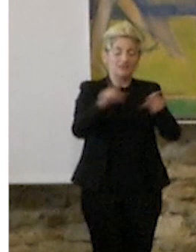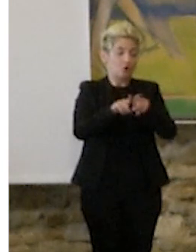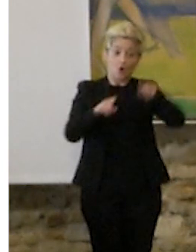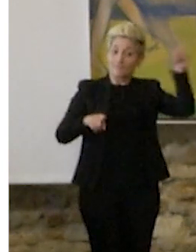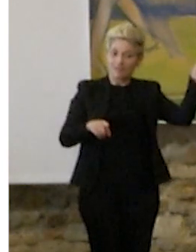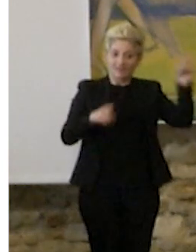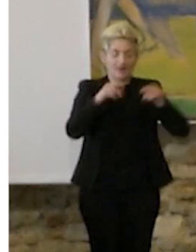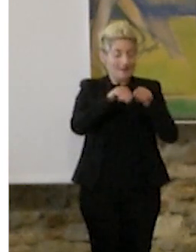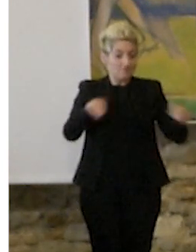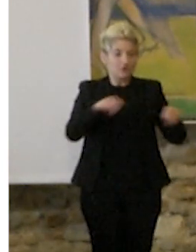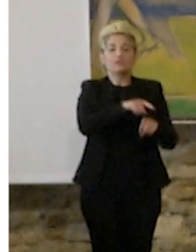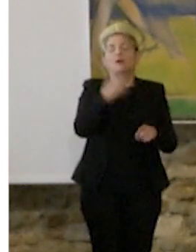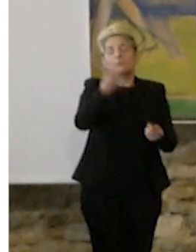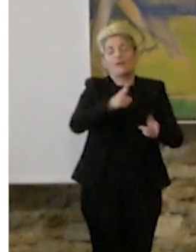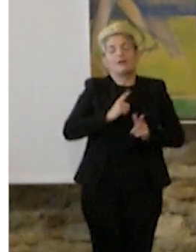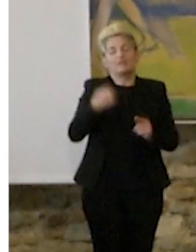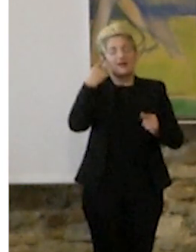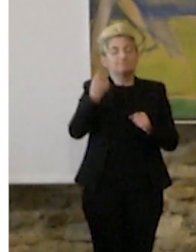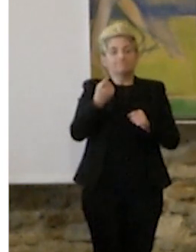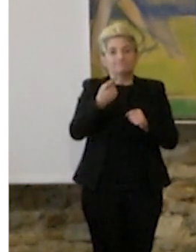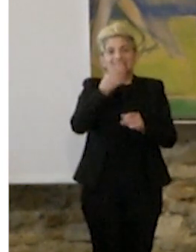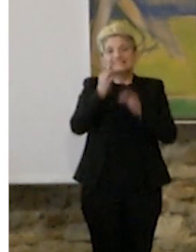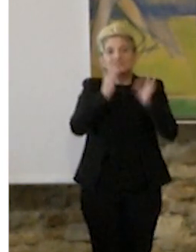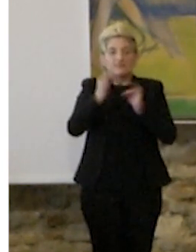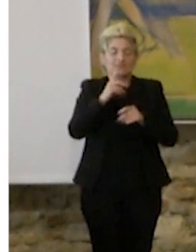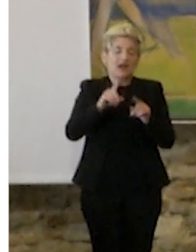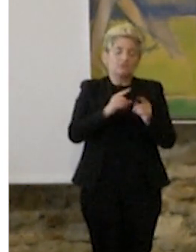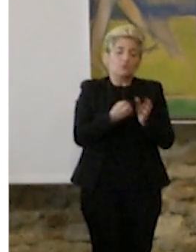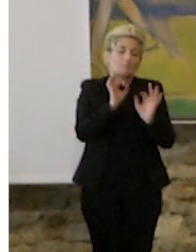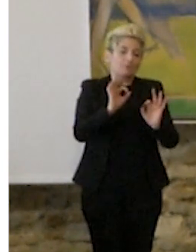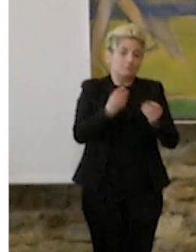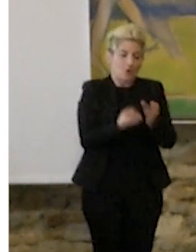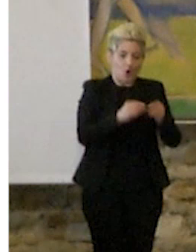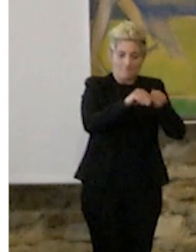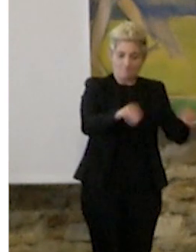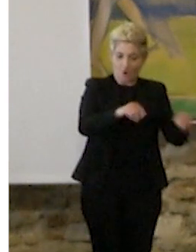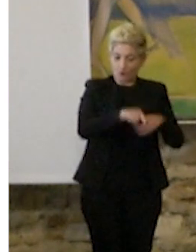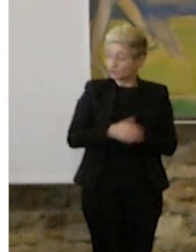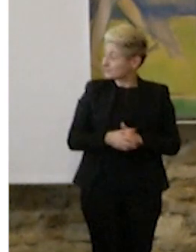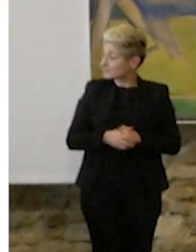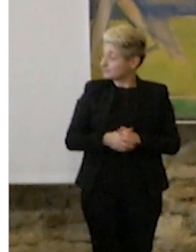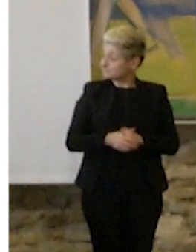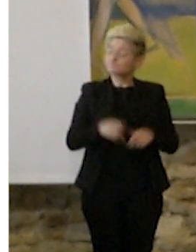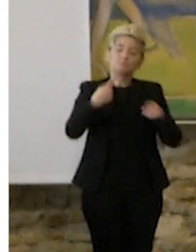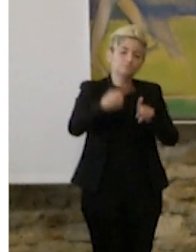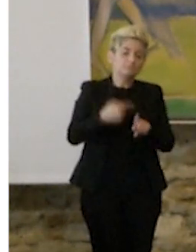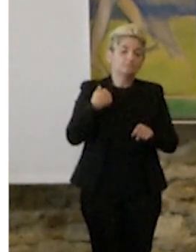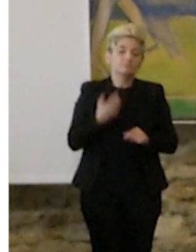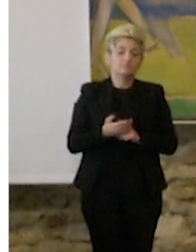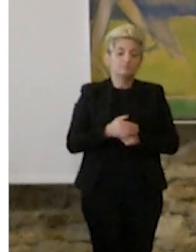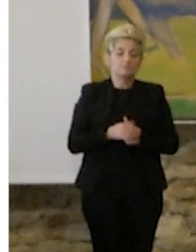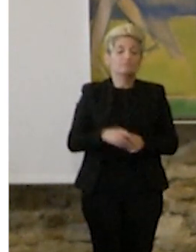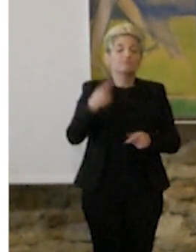e alla fine il senso di tutta l'operazione che ho governato in qualche maniera attraverso